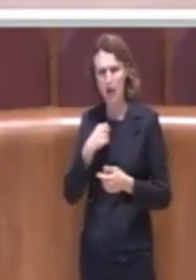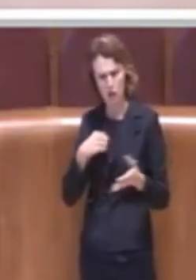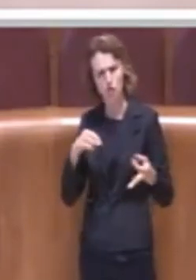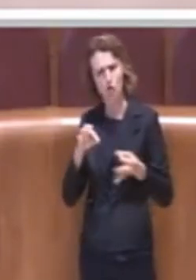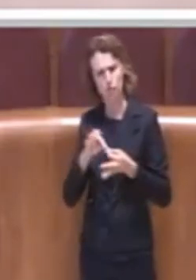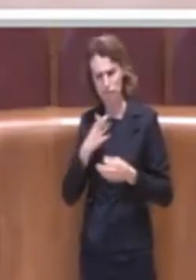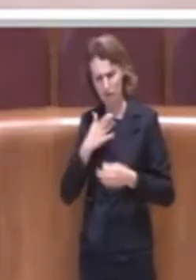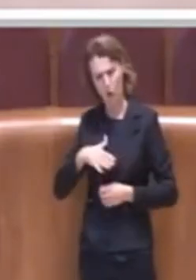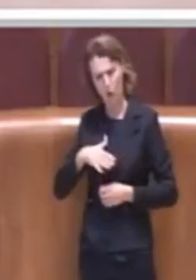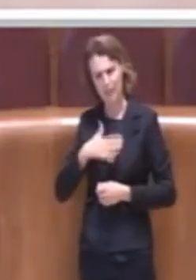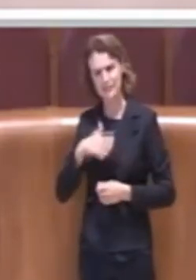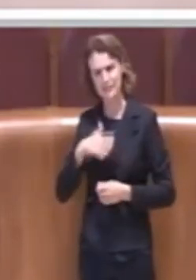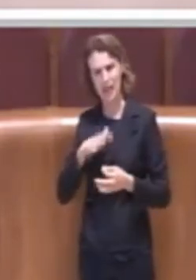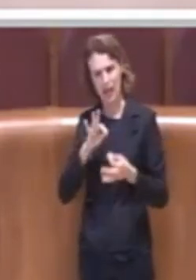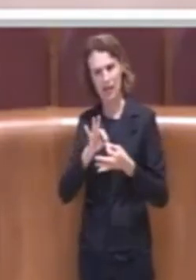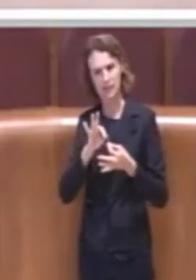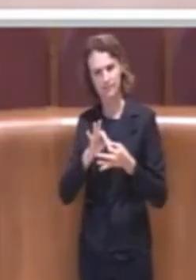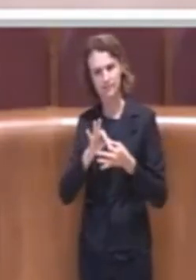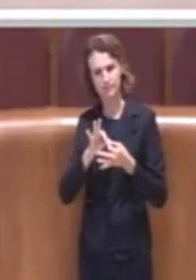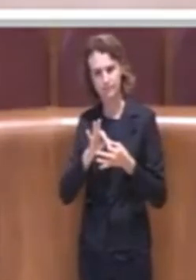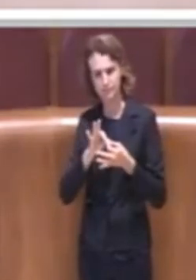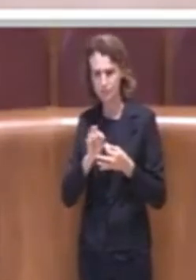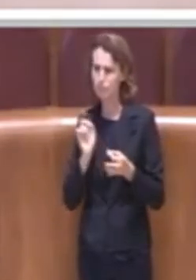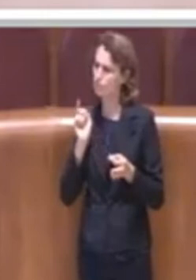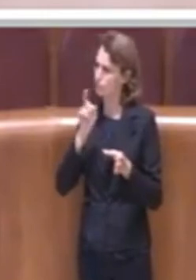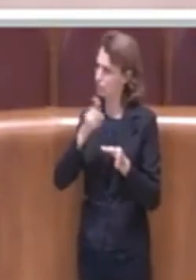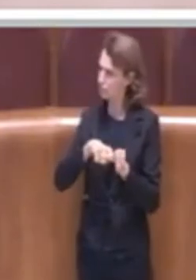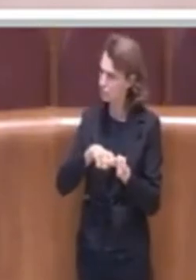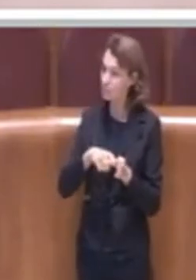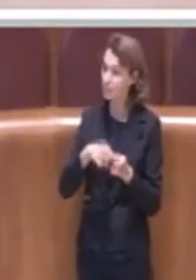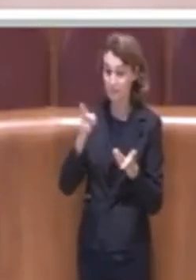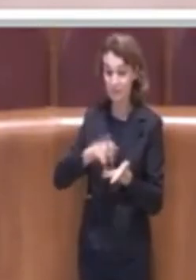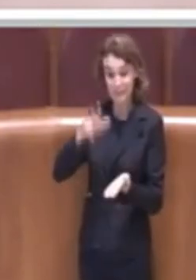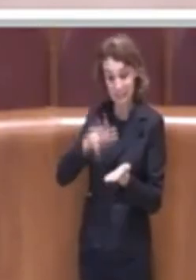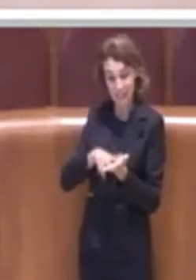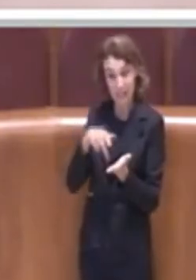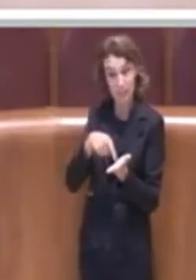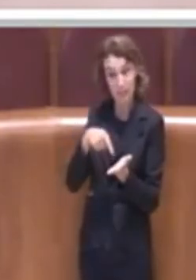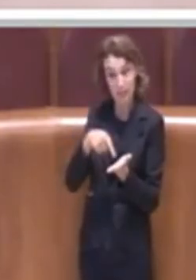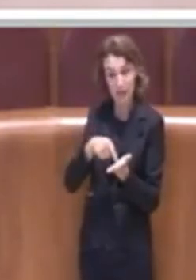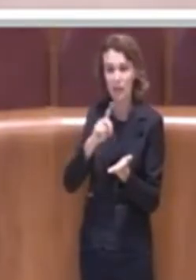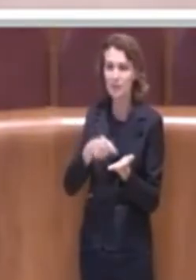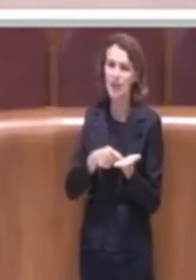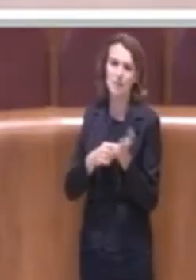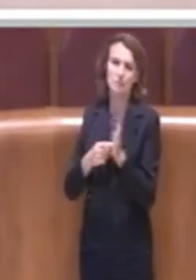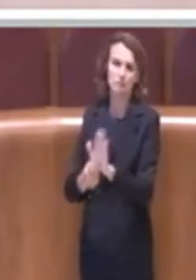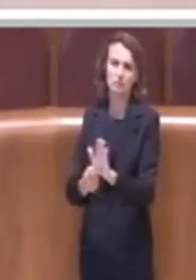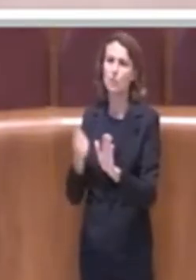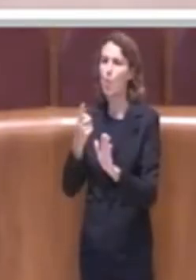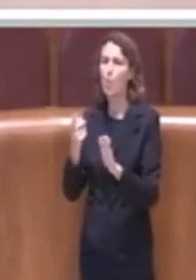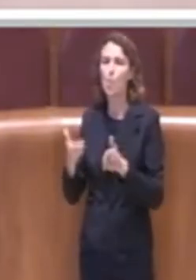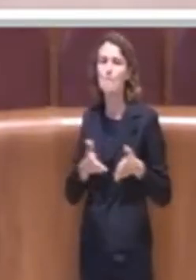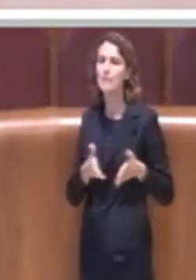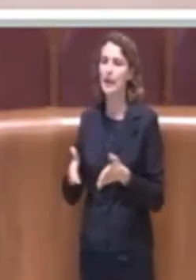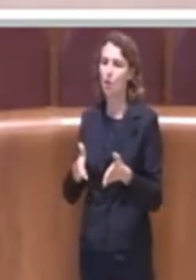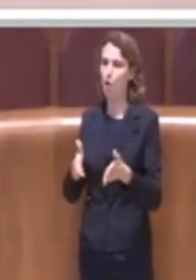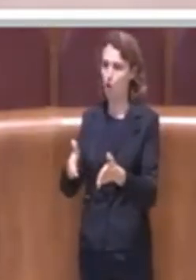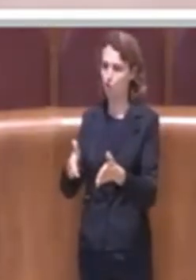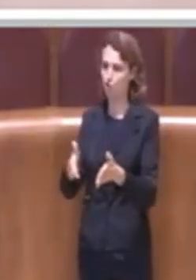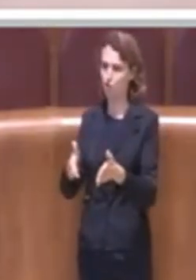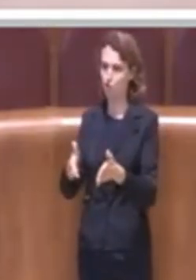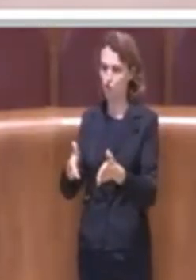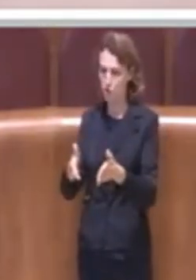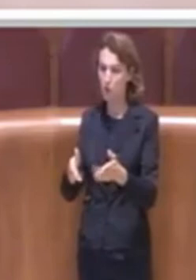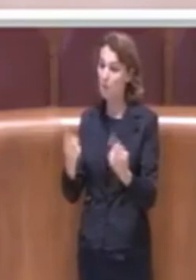questa è una delibera che deve dare un'idea, un percorso ed è per questo